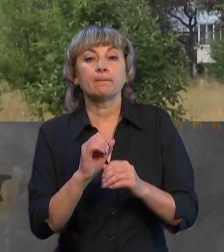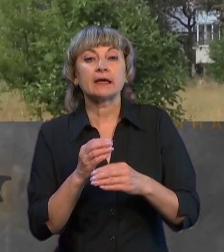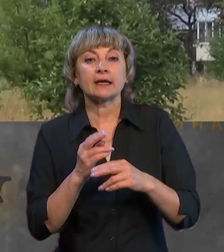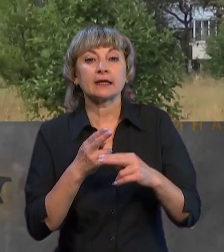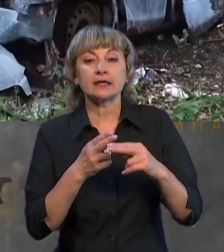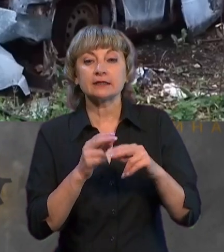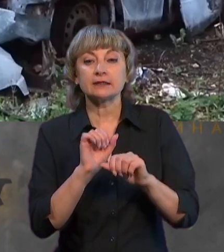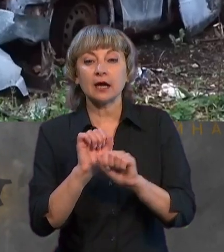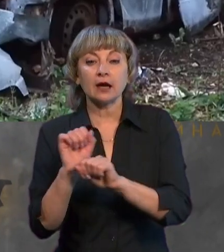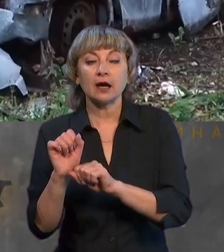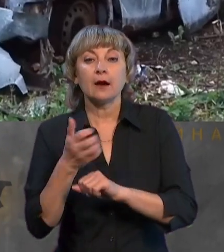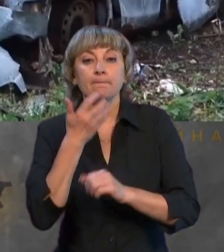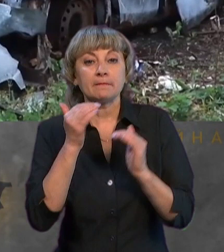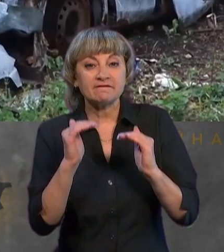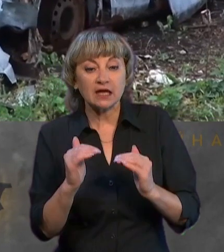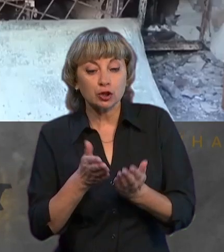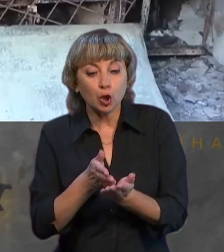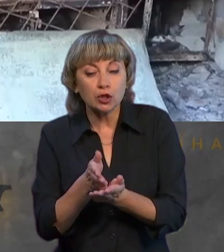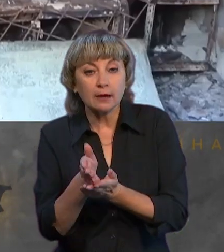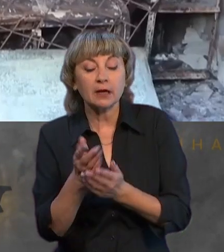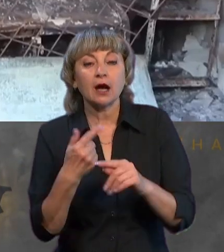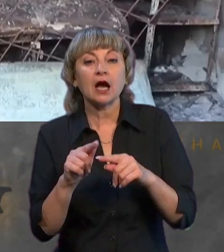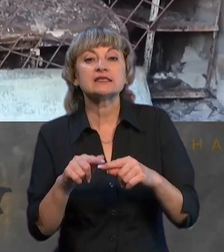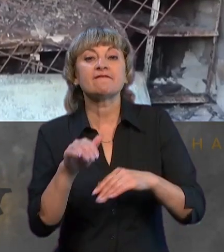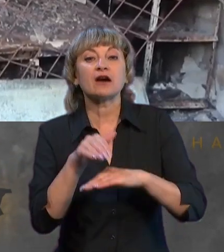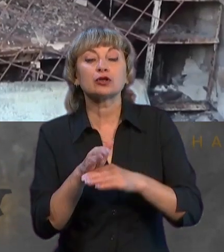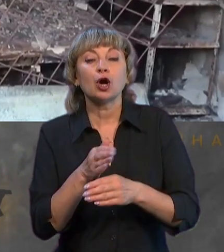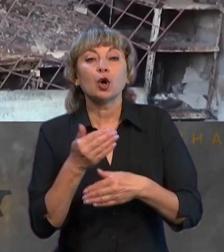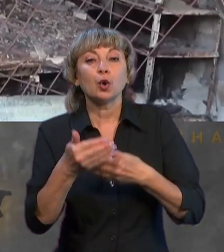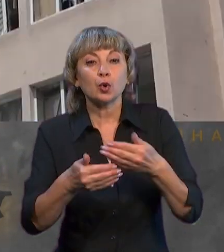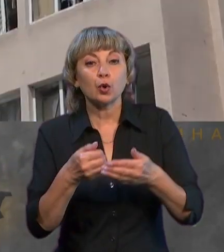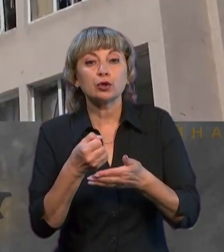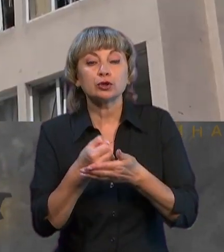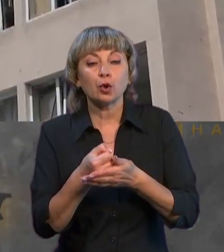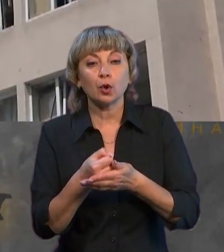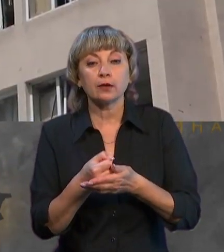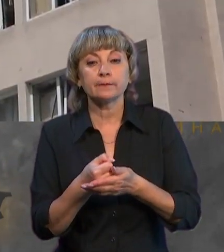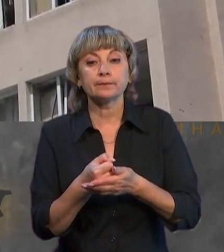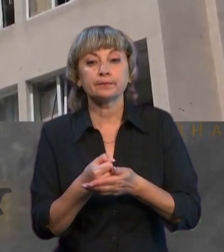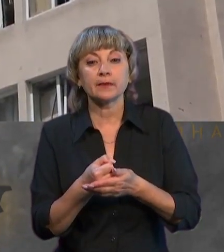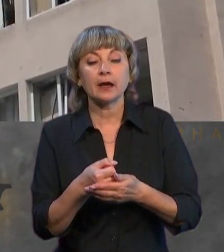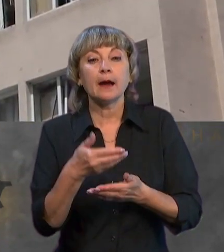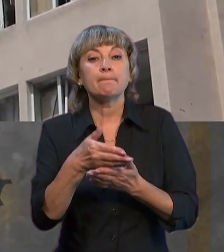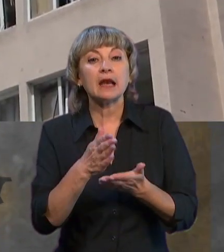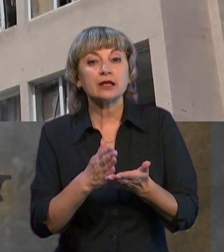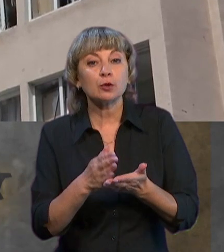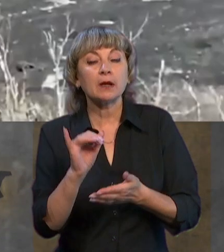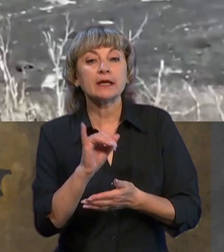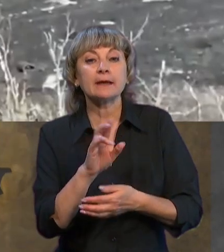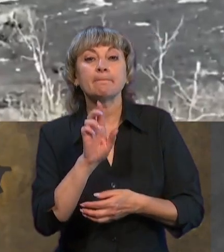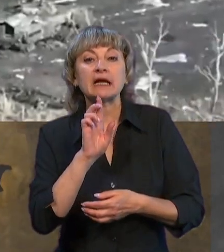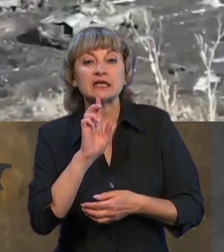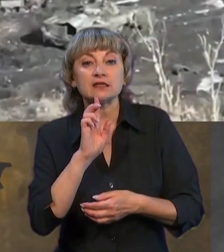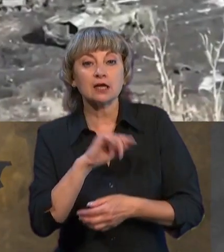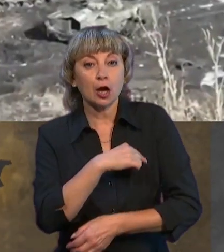південного напрямку, а це фактично рух до Малітополя і Бердянська